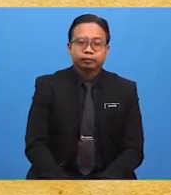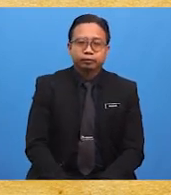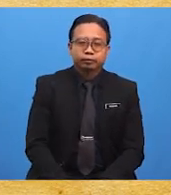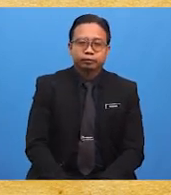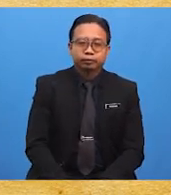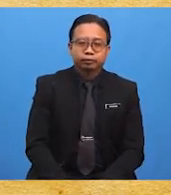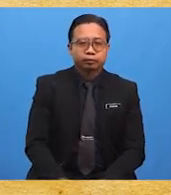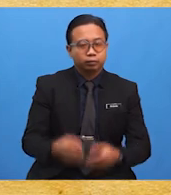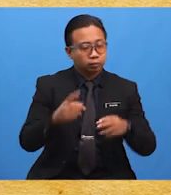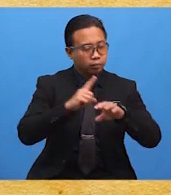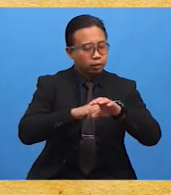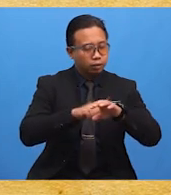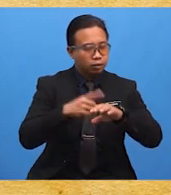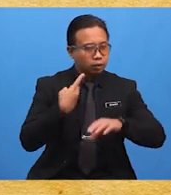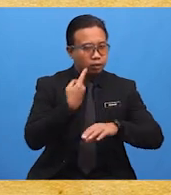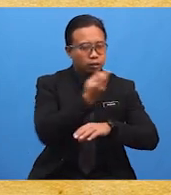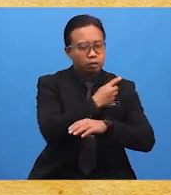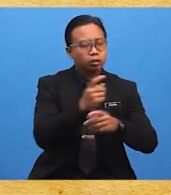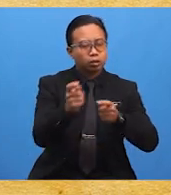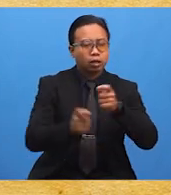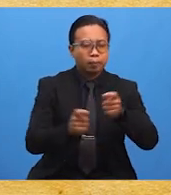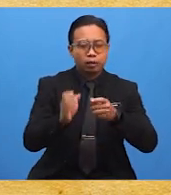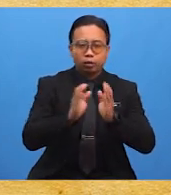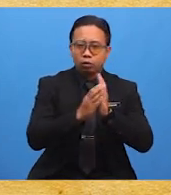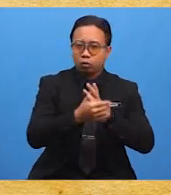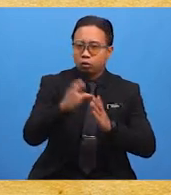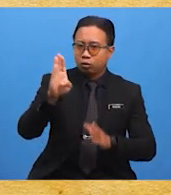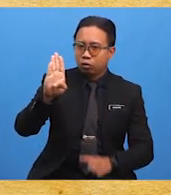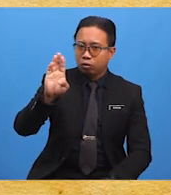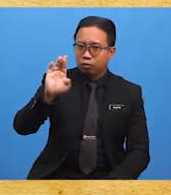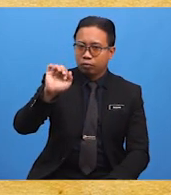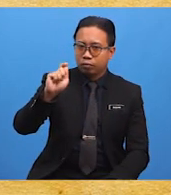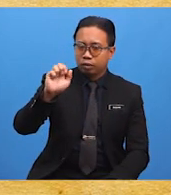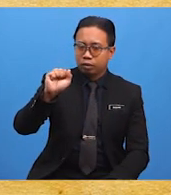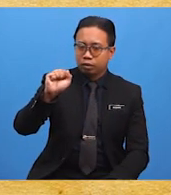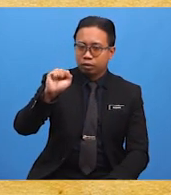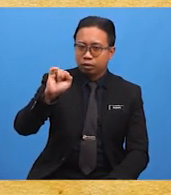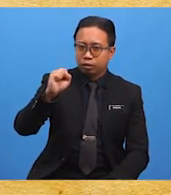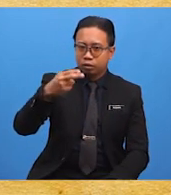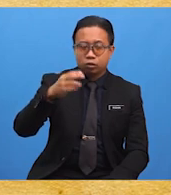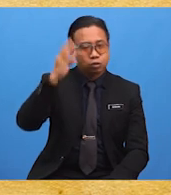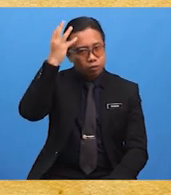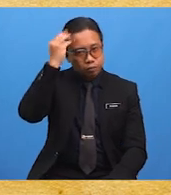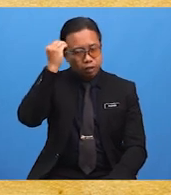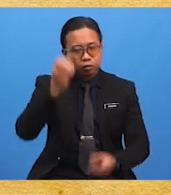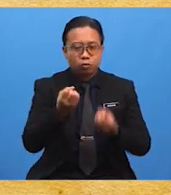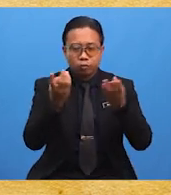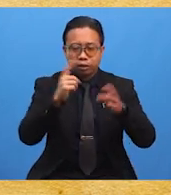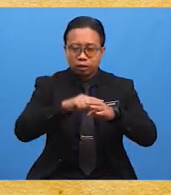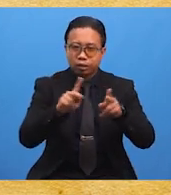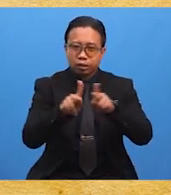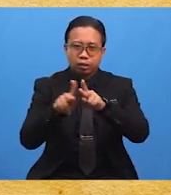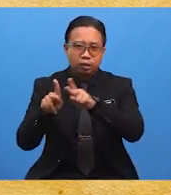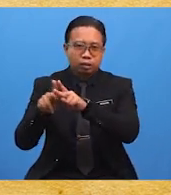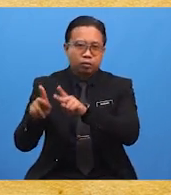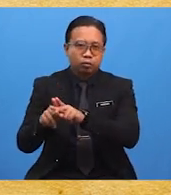Semasa negara kita ditadbir oleh British, orang Melayu ramai menetap di kawasan kampung dan sebahagian